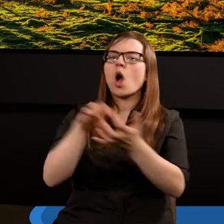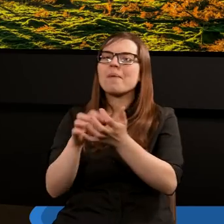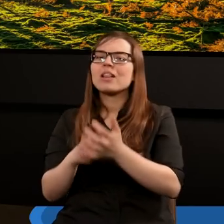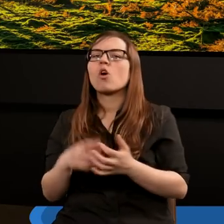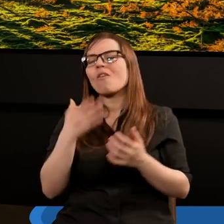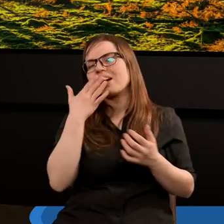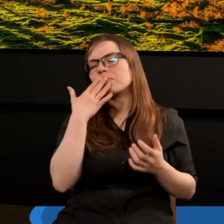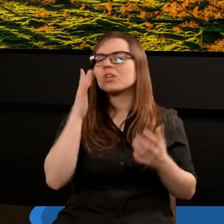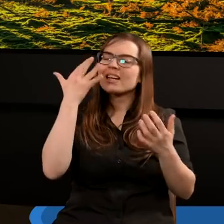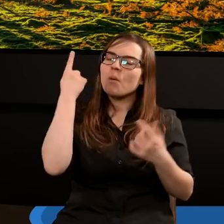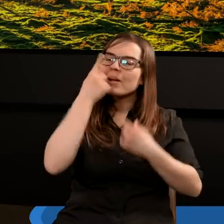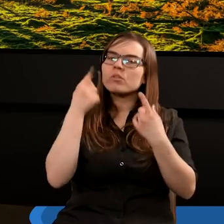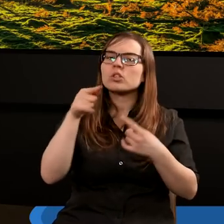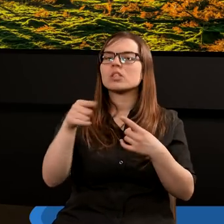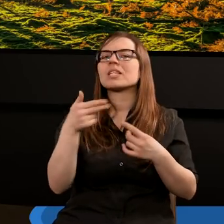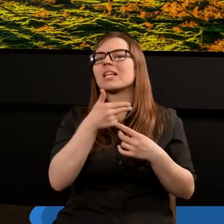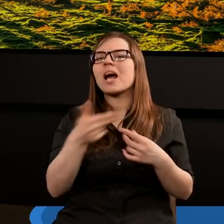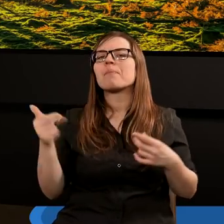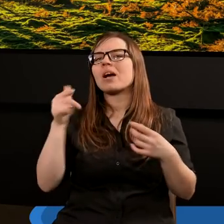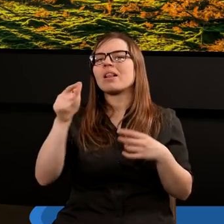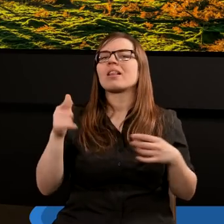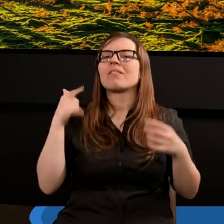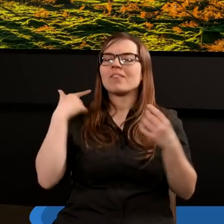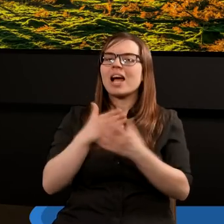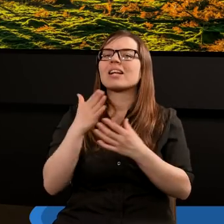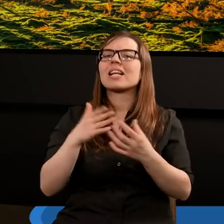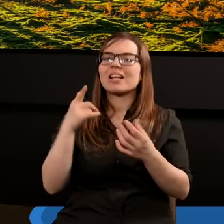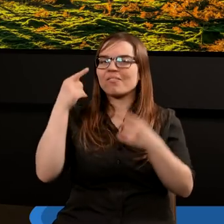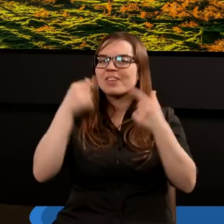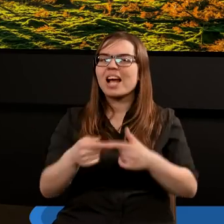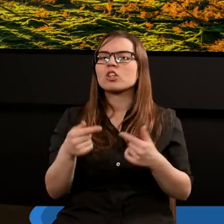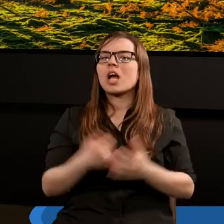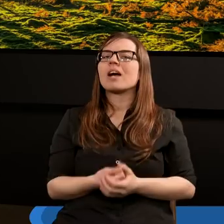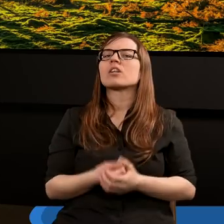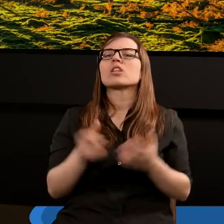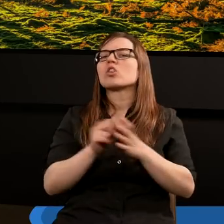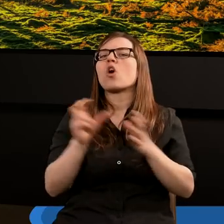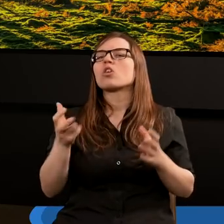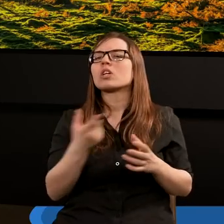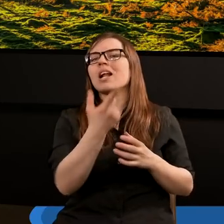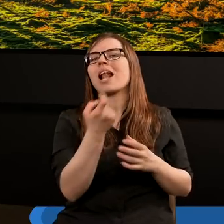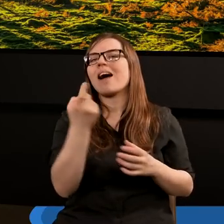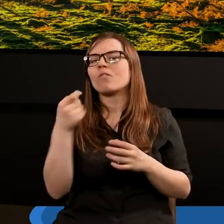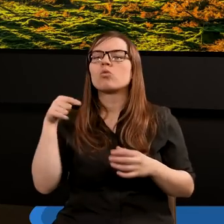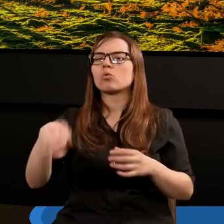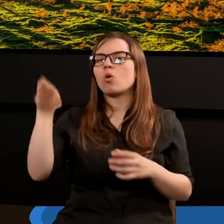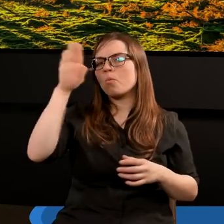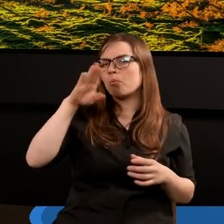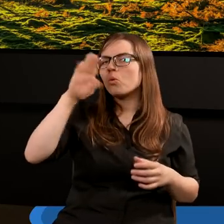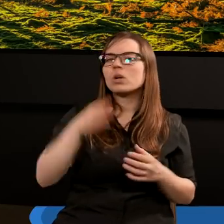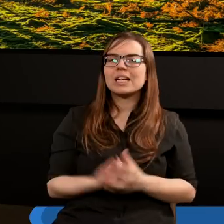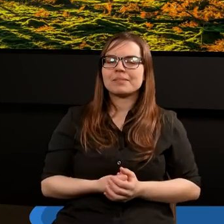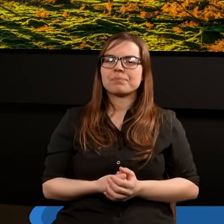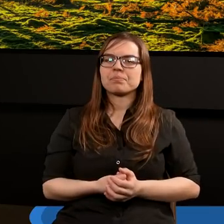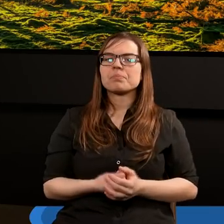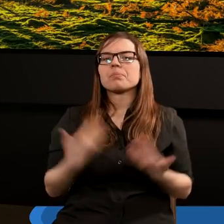kilkoma myślami, podzielić się na temat tego jednego w zasadzie wiersza, do czego nawołuje tutaj Bóg,